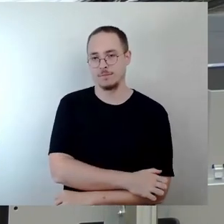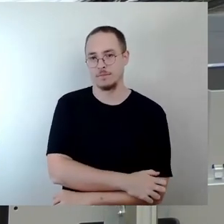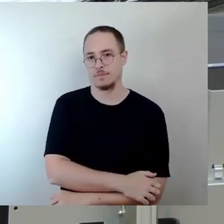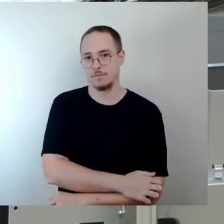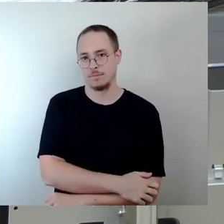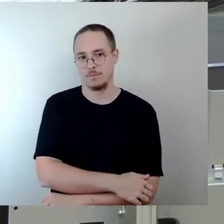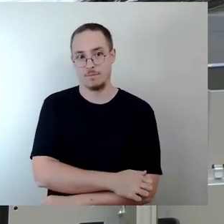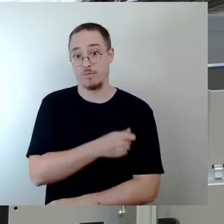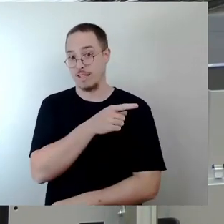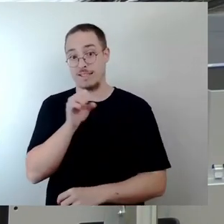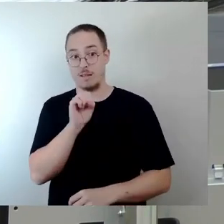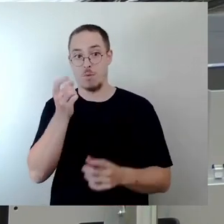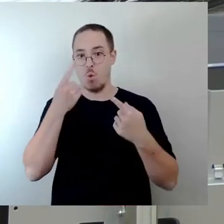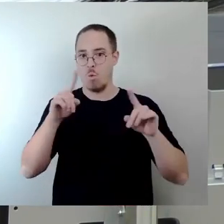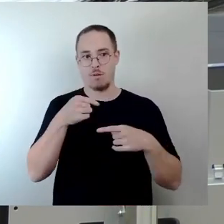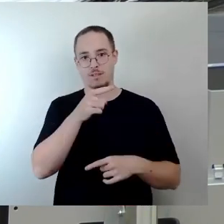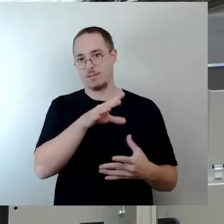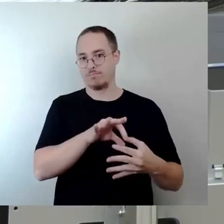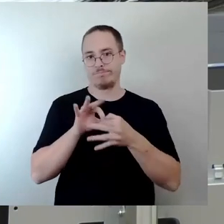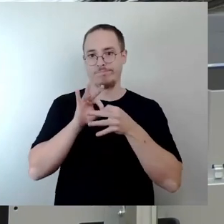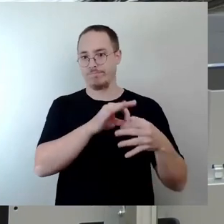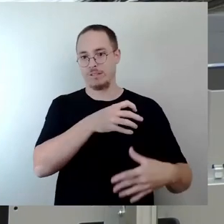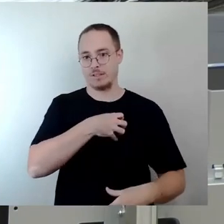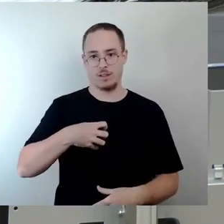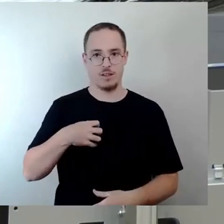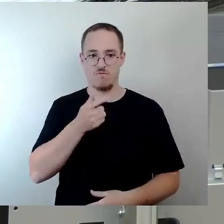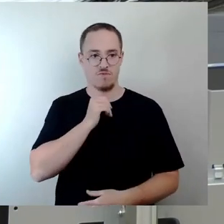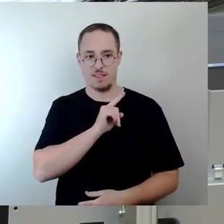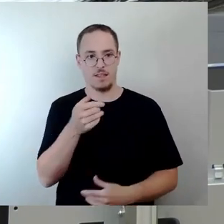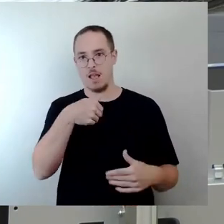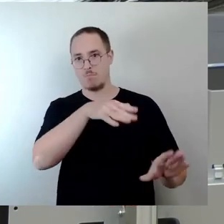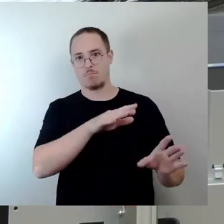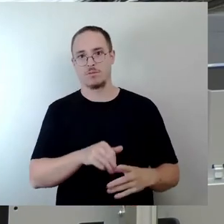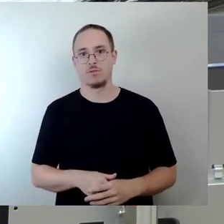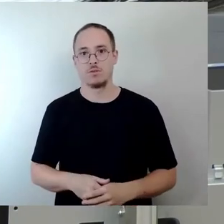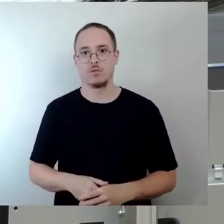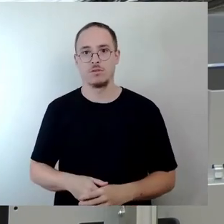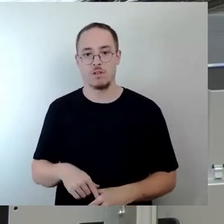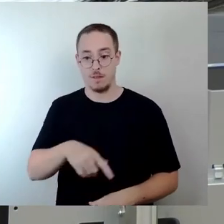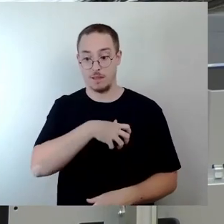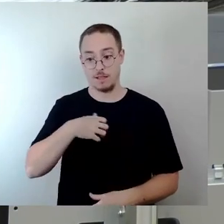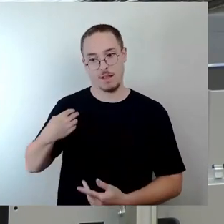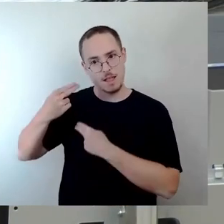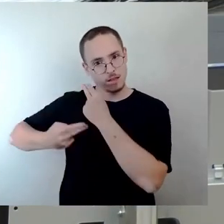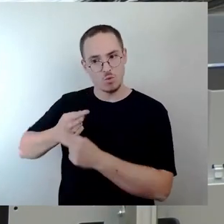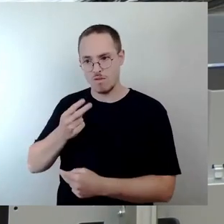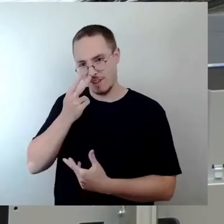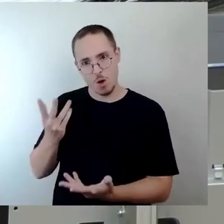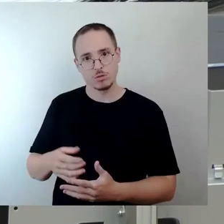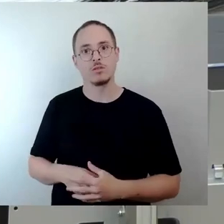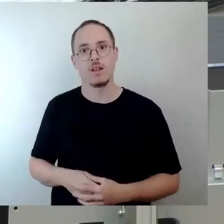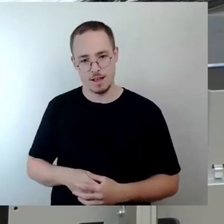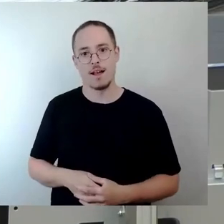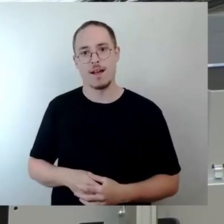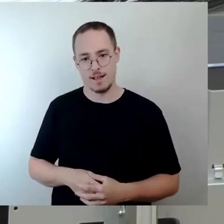da sind wir dann auch wieder beim Thema, Kollege Schulte-Wissermann, Tradition in Dresden. Dresden ist eine Kulturstadt und die Semper-Oper gehört zur Kultur